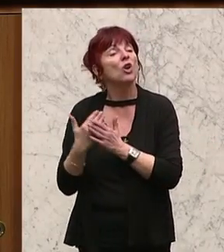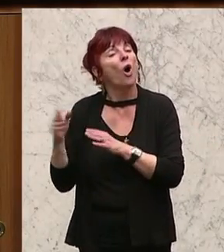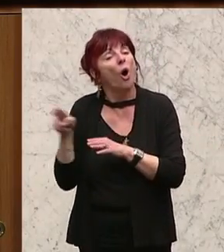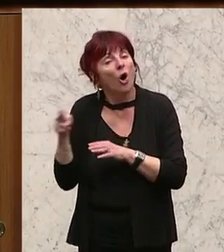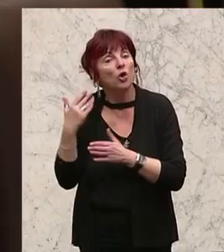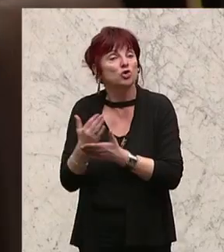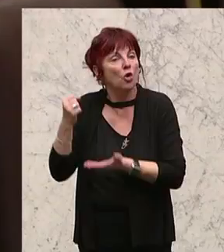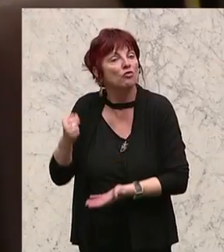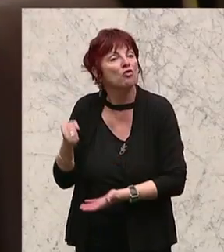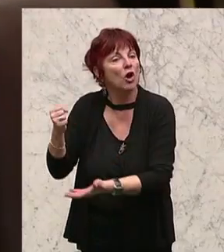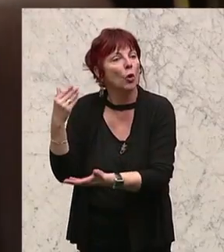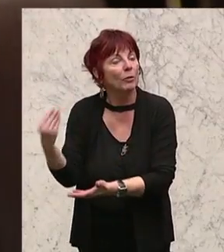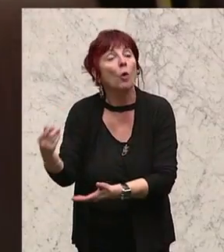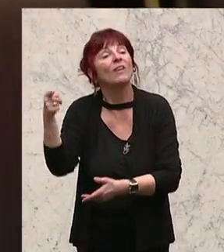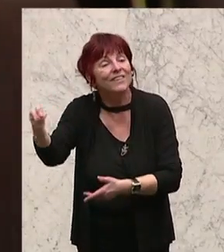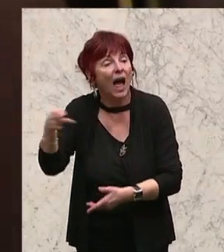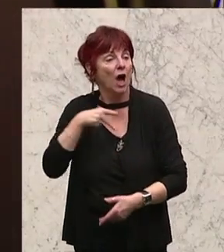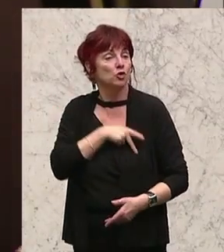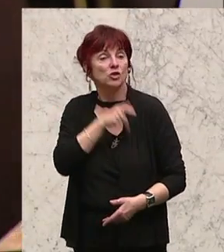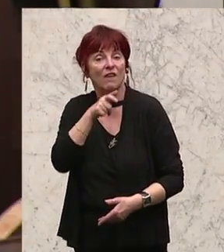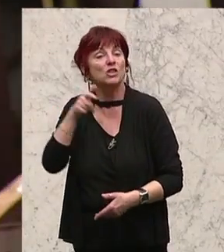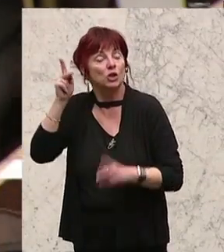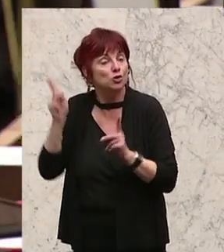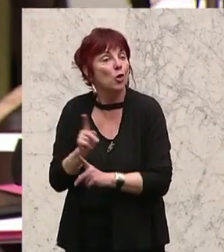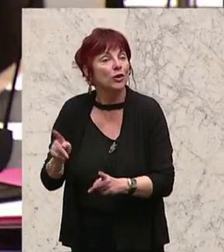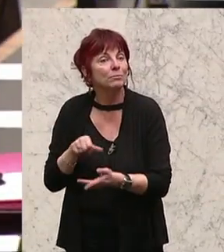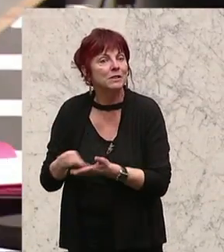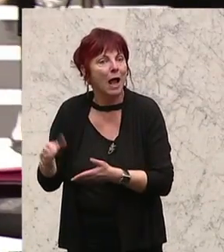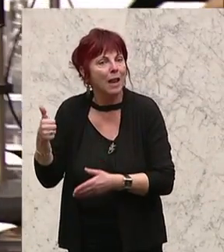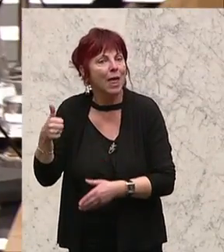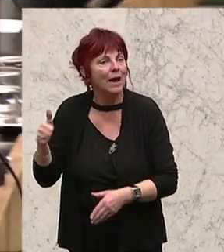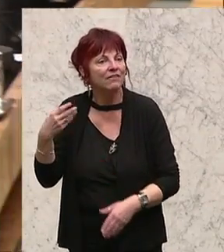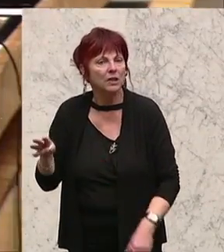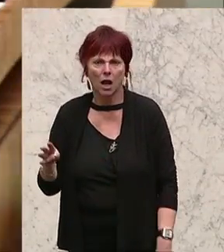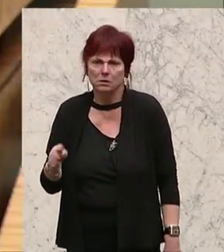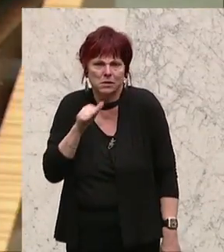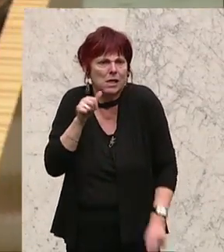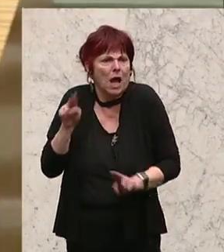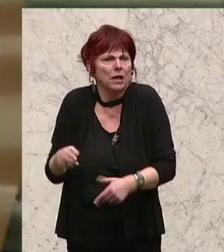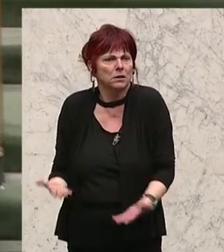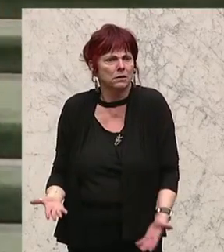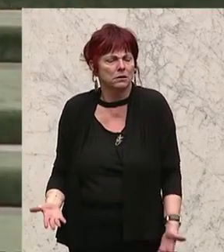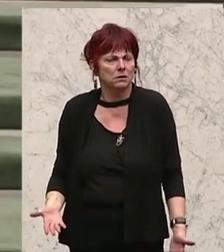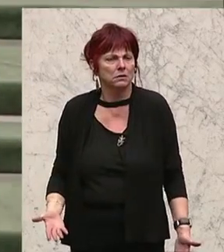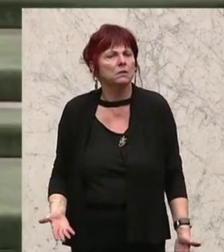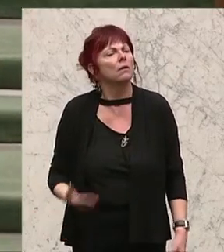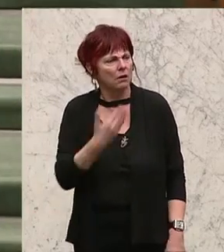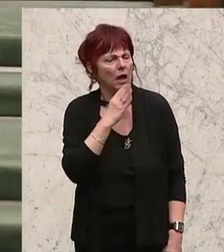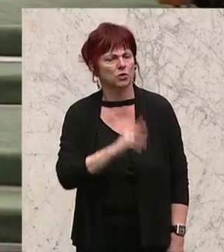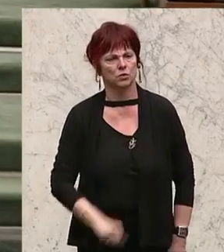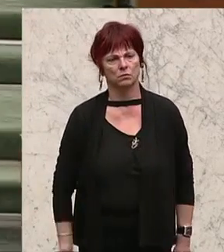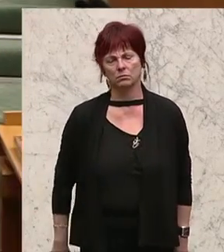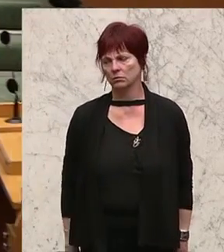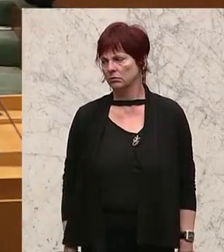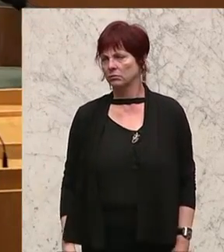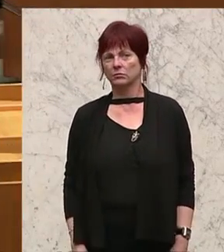Ausmaß zu erlassen. Dankeschön. Harald Janach von der FPÖ sieht einen schlechten Deal zwischen SPÖ und ÖVP auf Kosten der Steuerzahler.